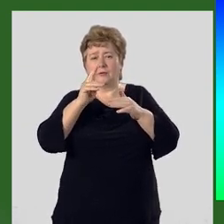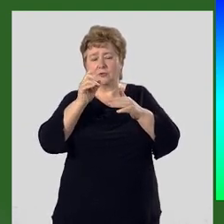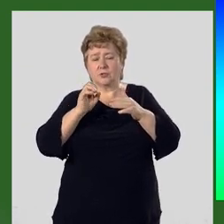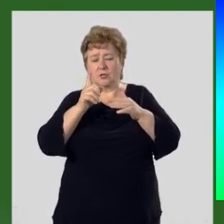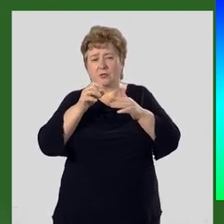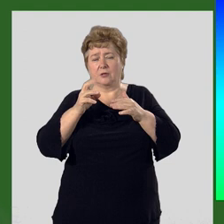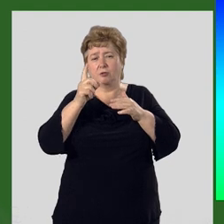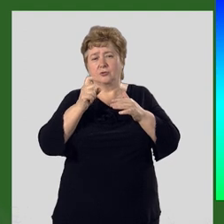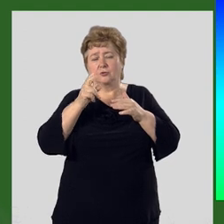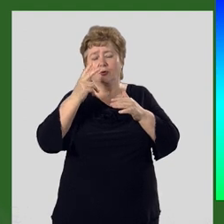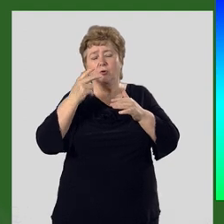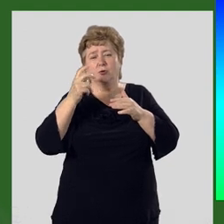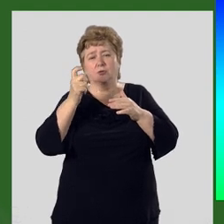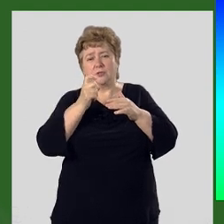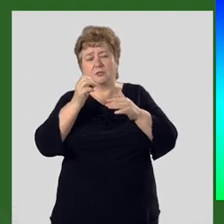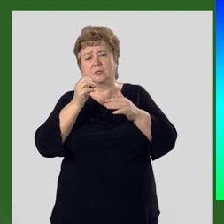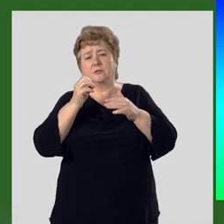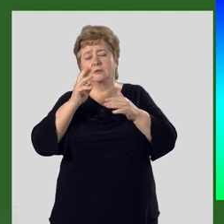110 километров.